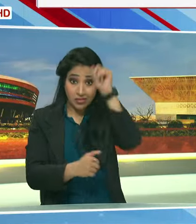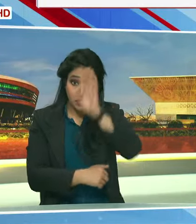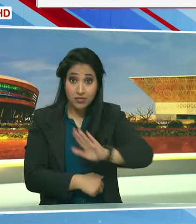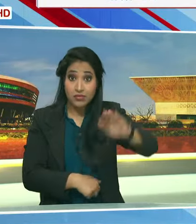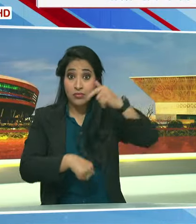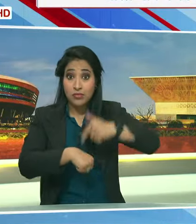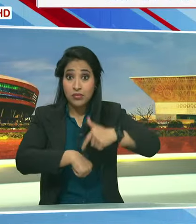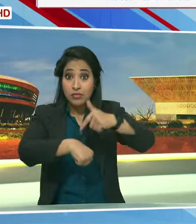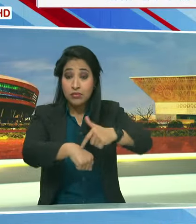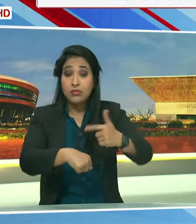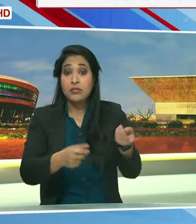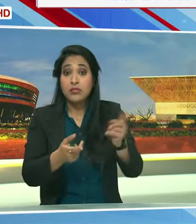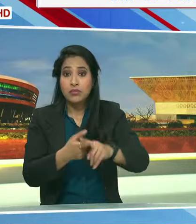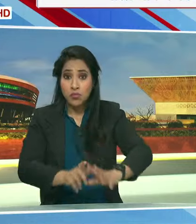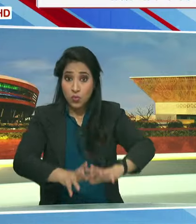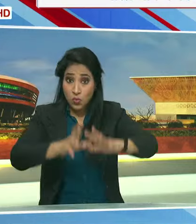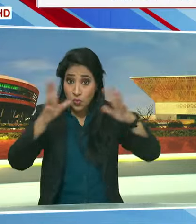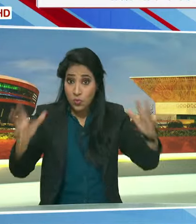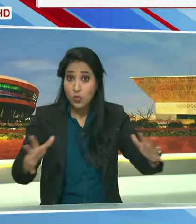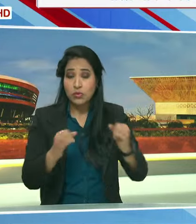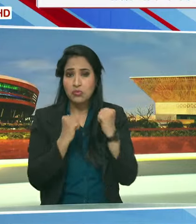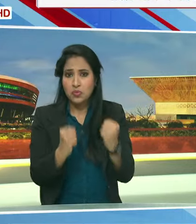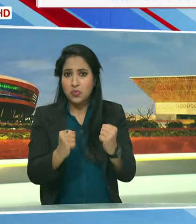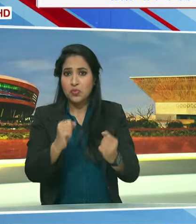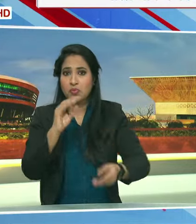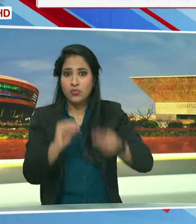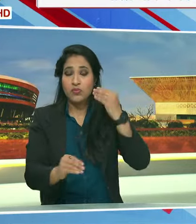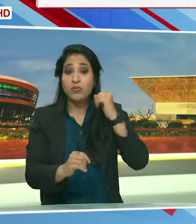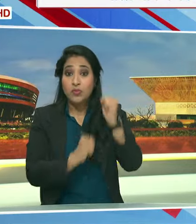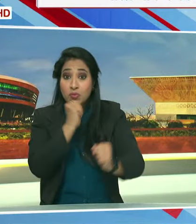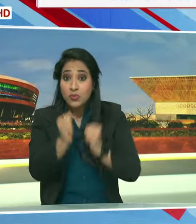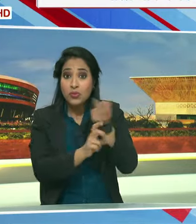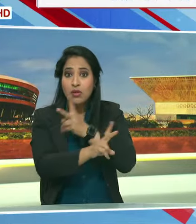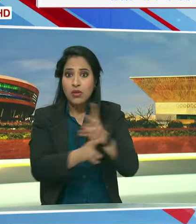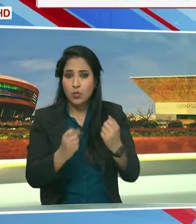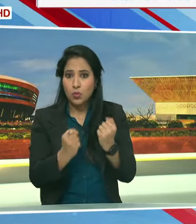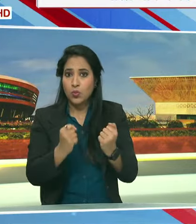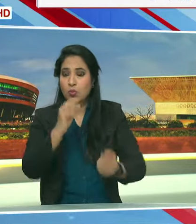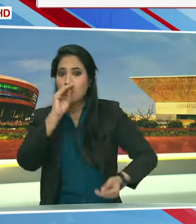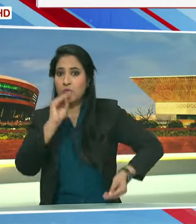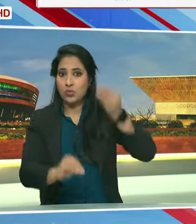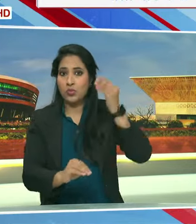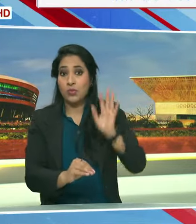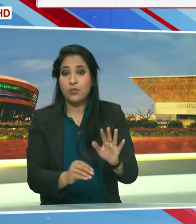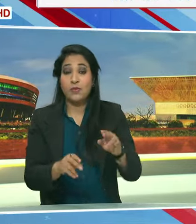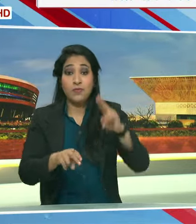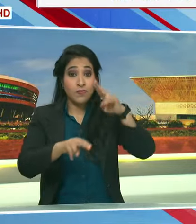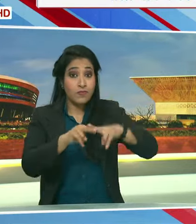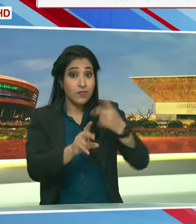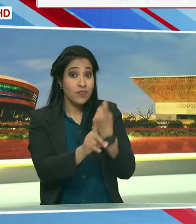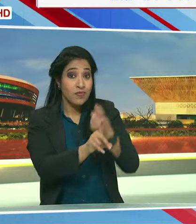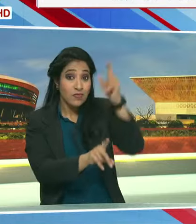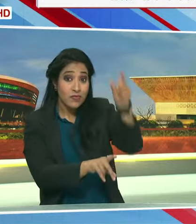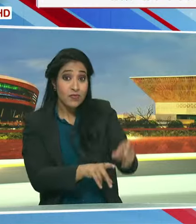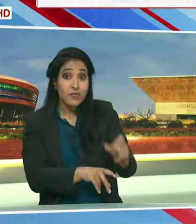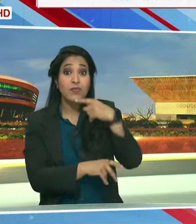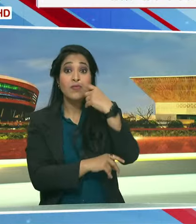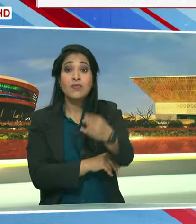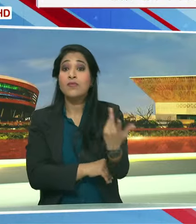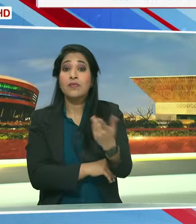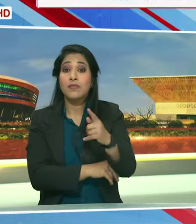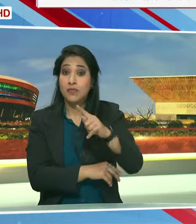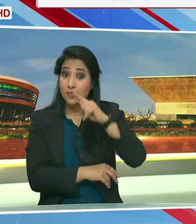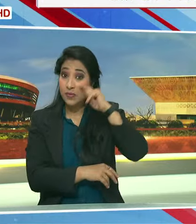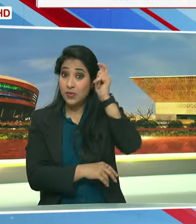समय के साथ और अधिक महत्वपोर्ण खिलाडी बनने जा रहा है फ्रेट केमपे ने ये भी कहा